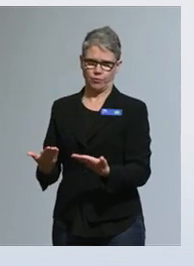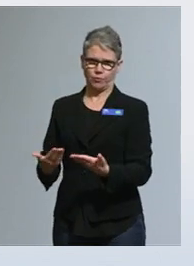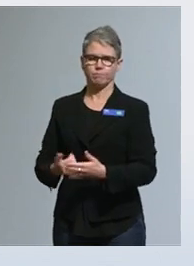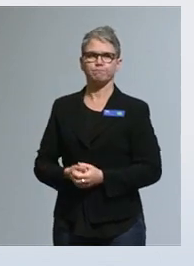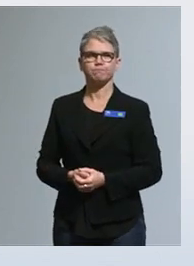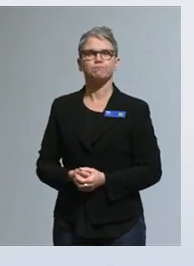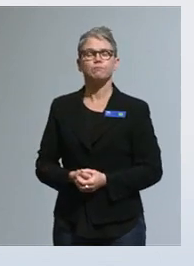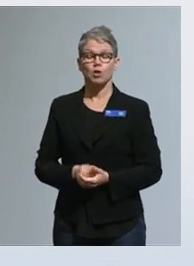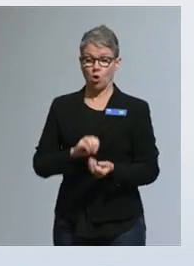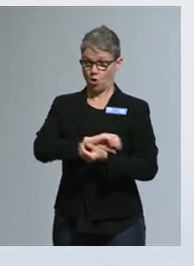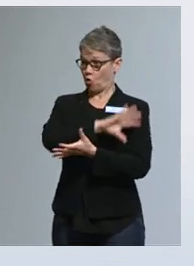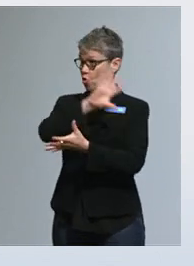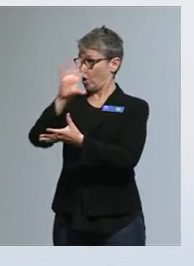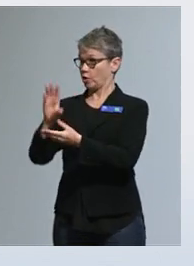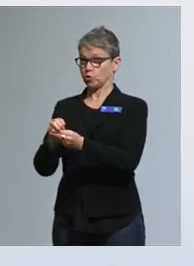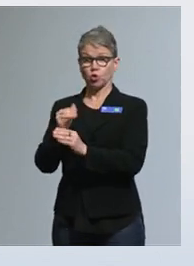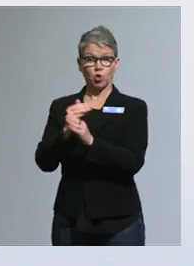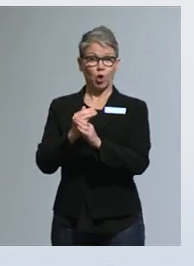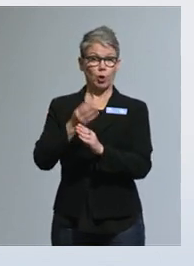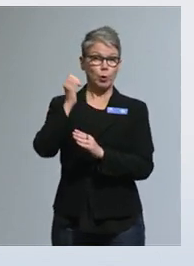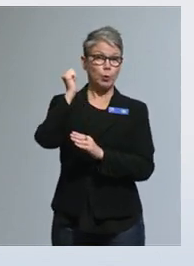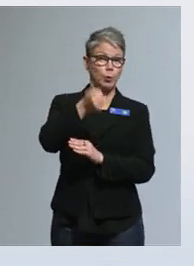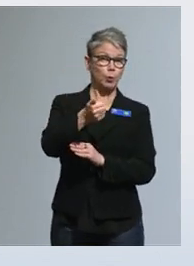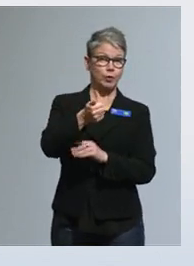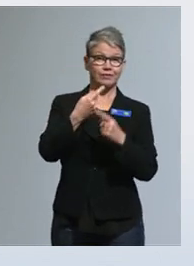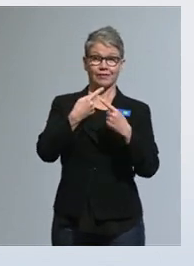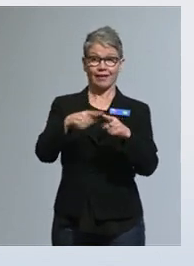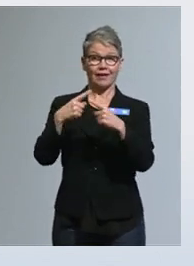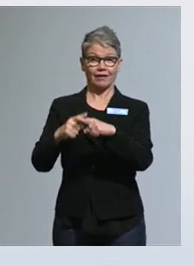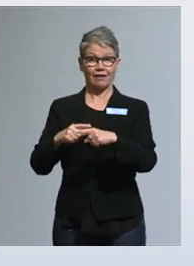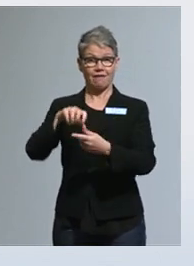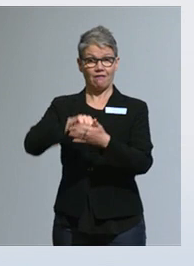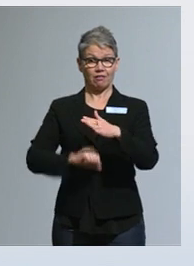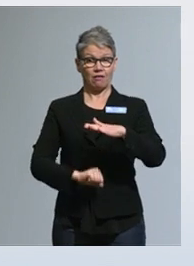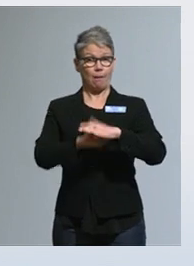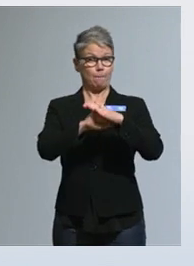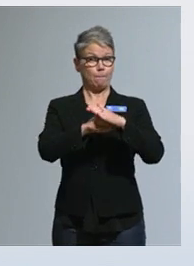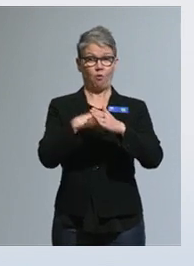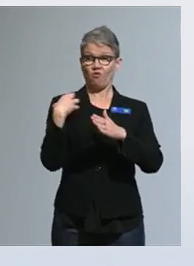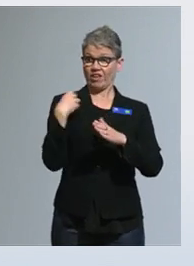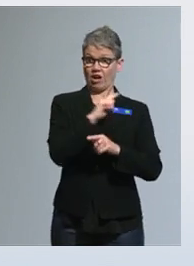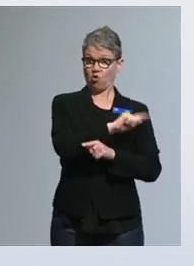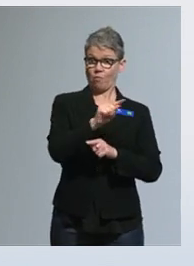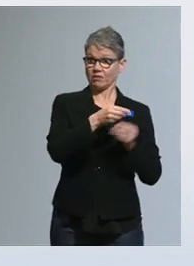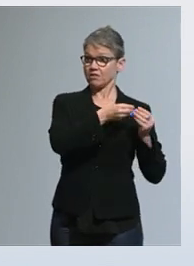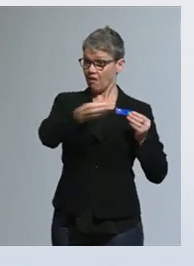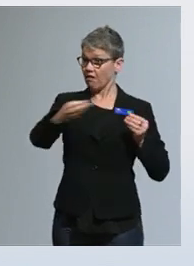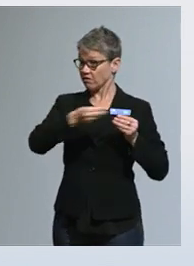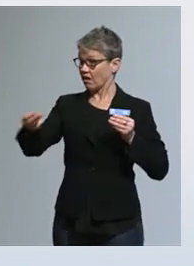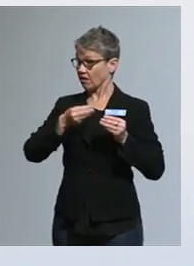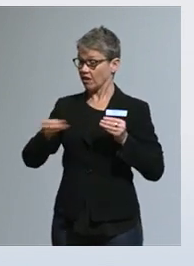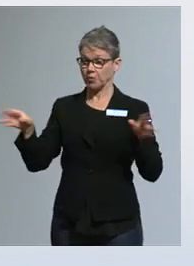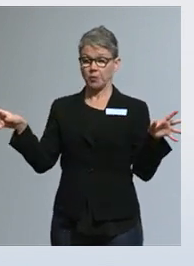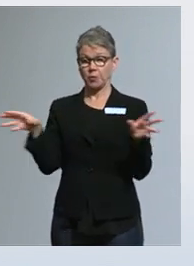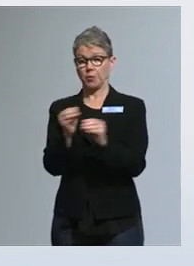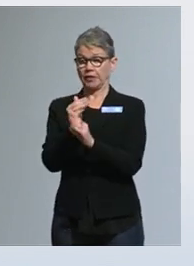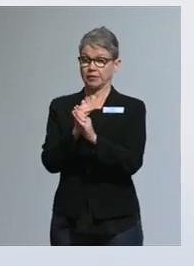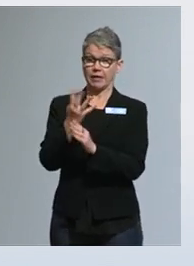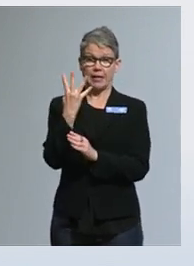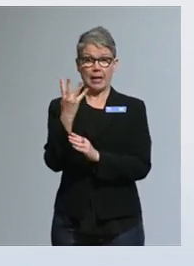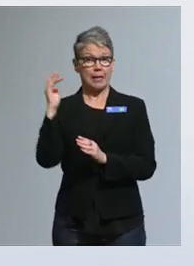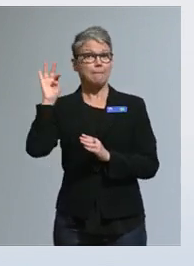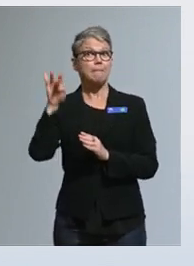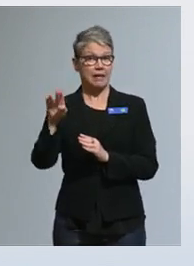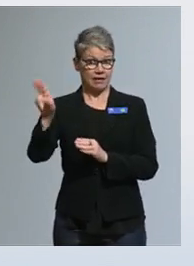Kokonaisuudessaan noin 90 valtioviranomaista Suomessa jakaa vuosittain avustuksia keskimäärin neljällä miljardilla eurolla.